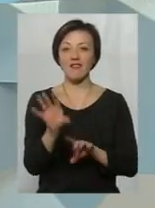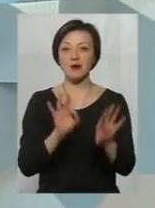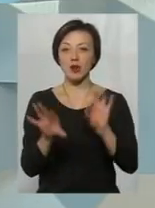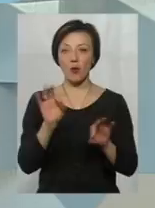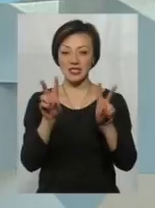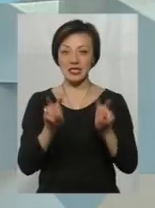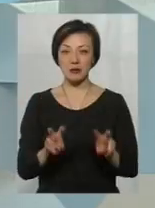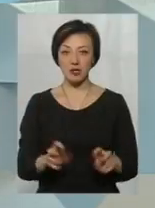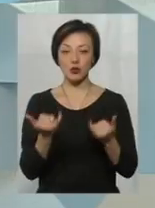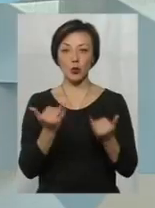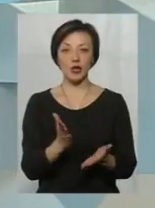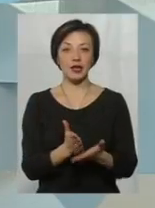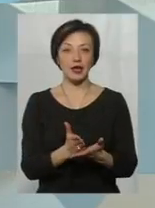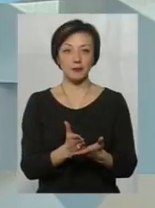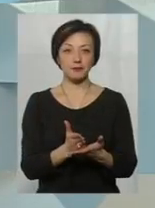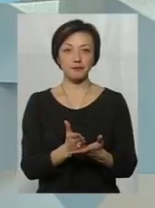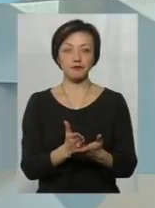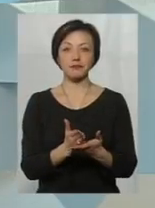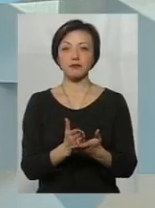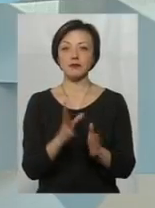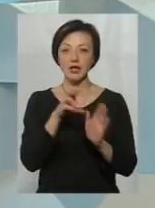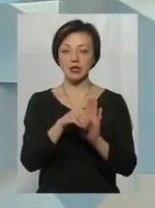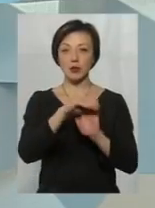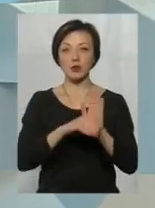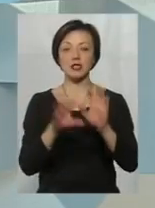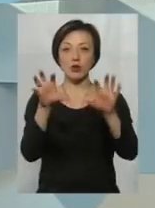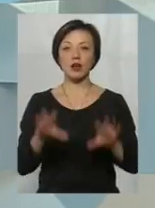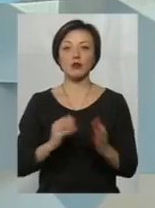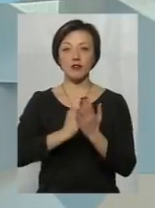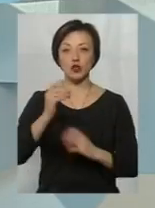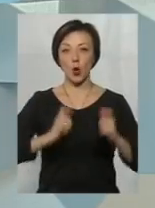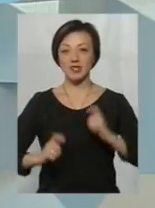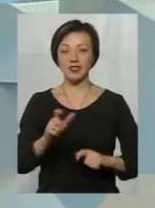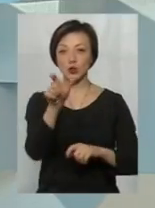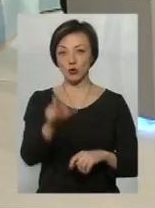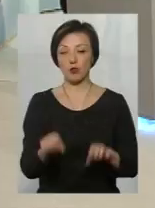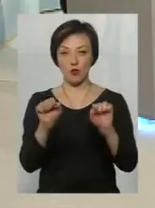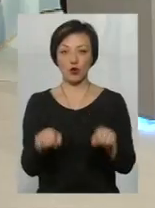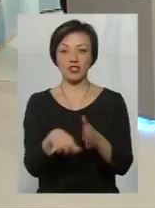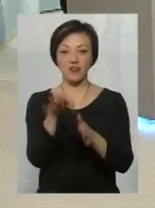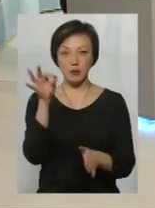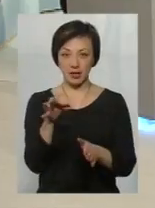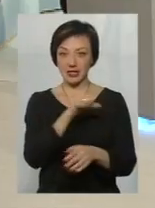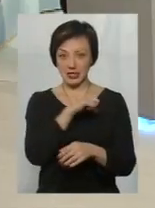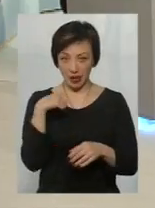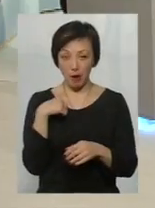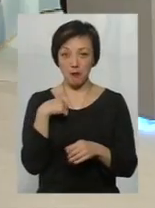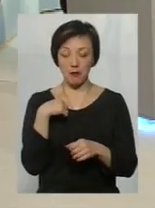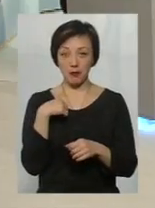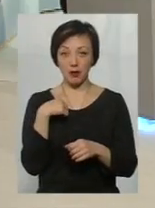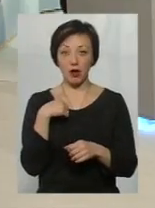дисципліни, яка сьогодні є запрограмована в законодавстві про вищу освіту, коли студент може самостійно певну частину предметів вибирати,